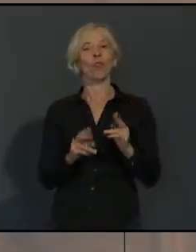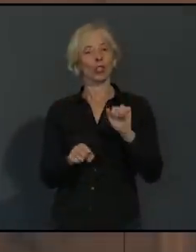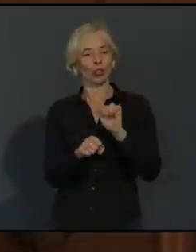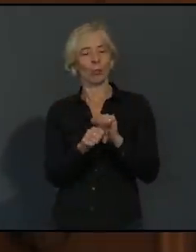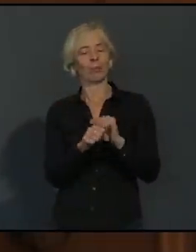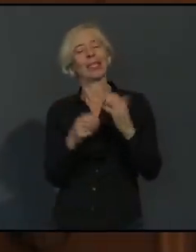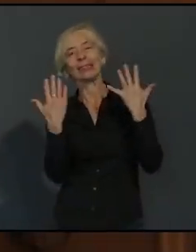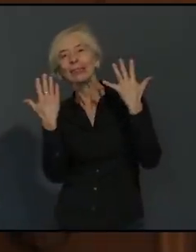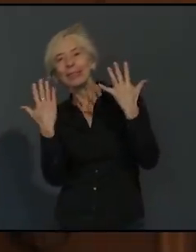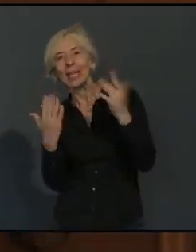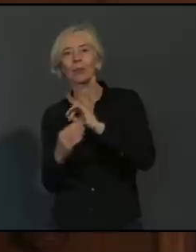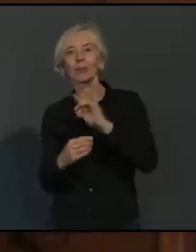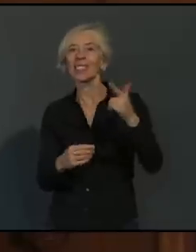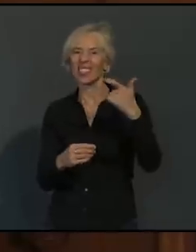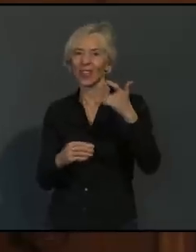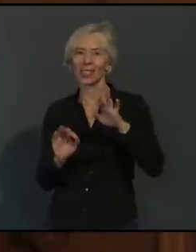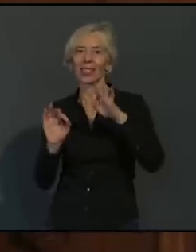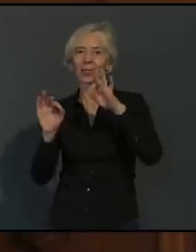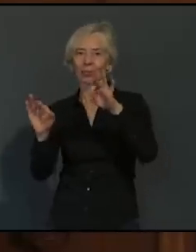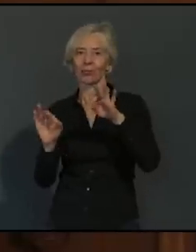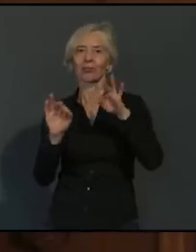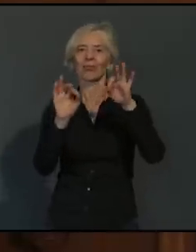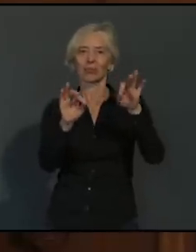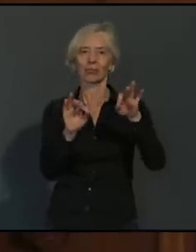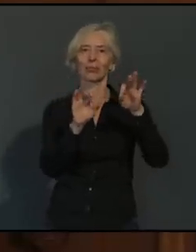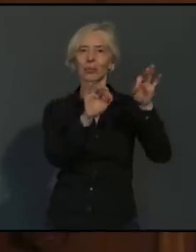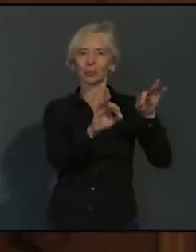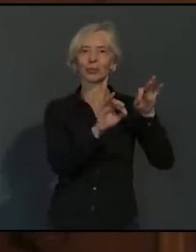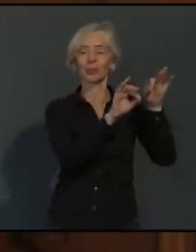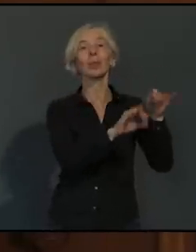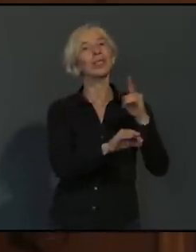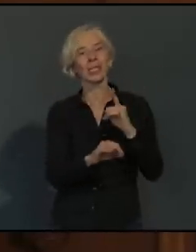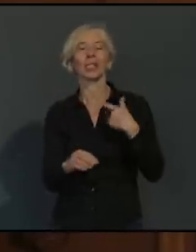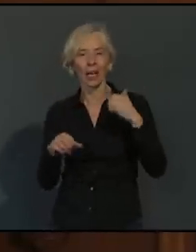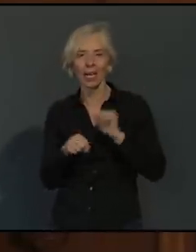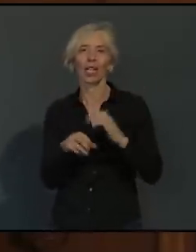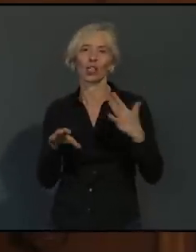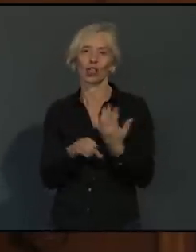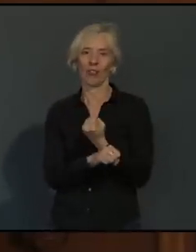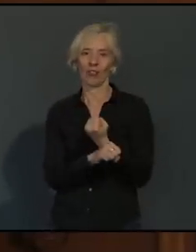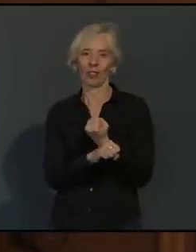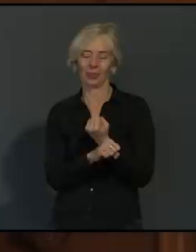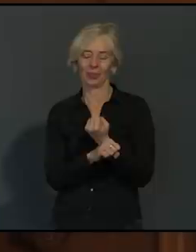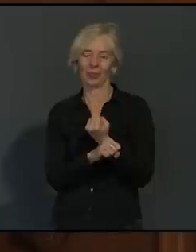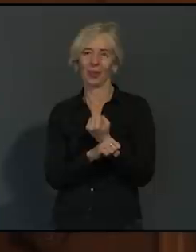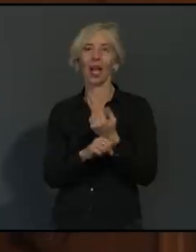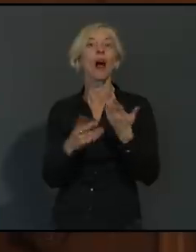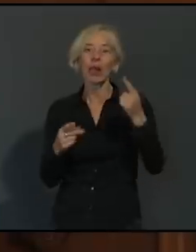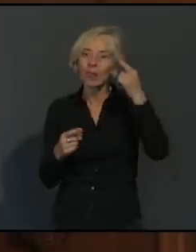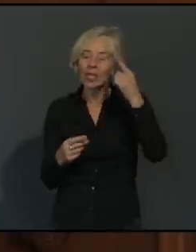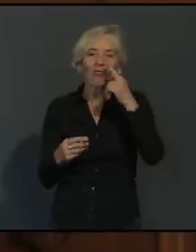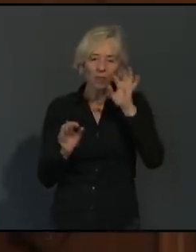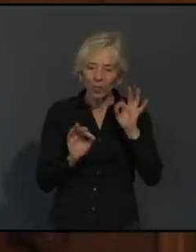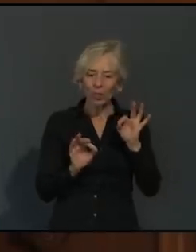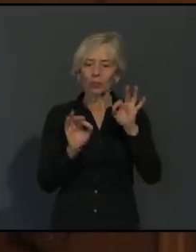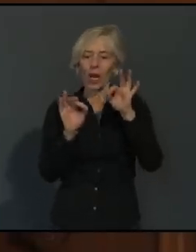Fall hat ja Bezug zu entweder einer Einrichtung oder im privaten Bereich, im geschäftlichen Bereich oder vielleicht eben